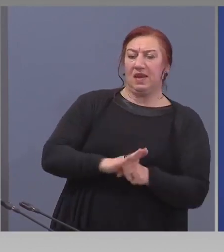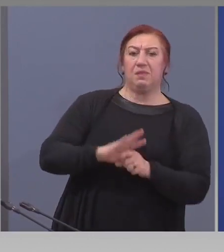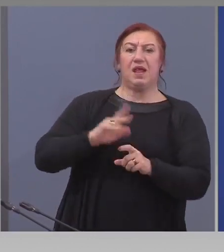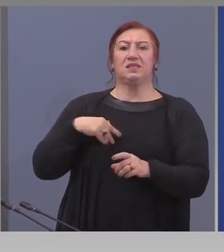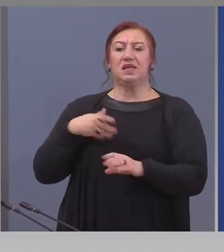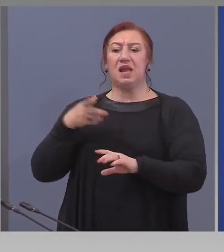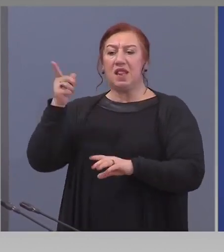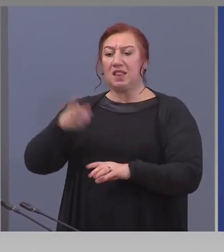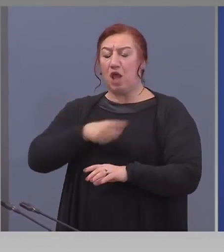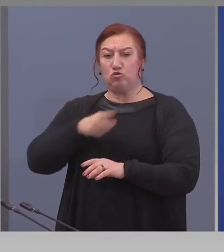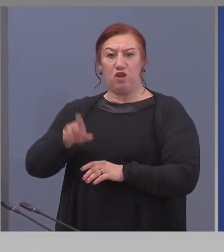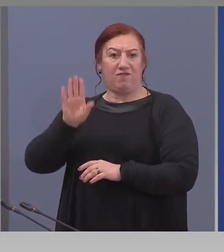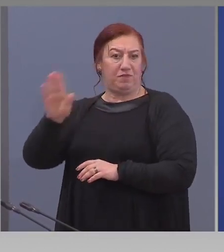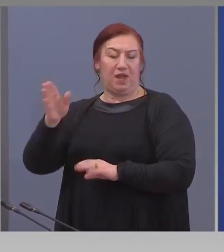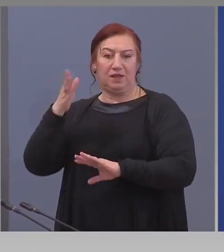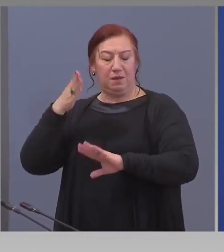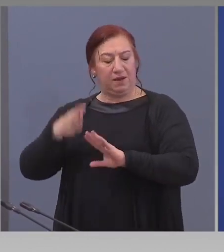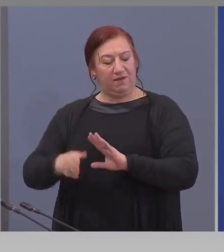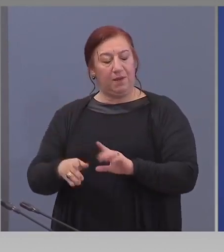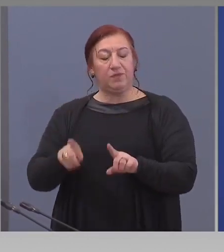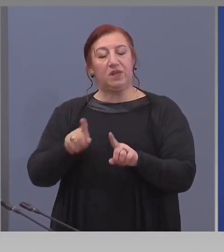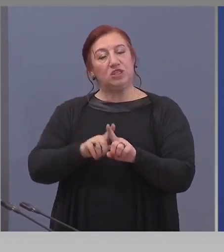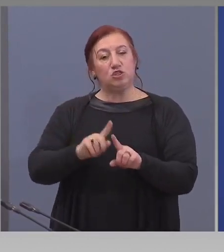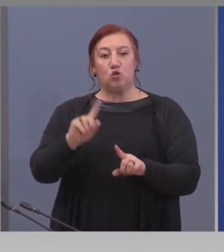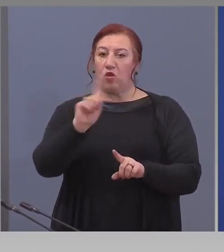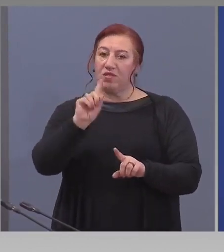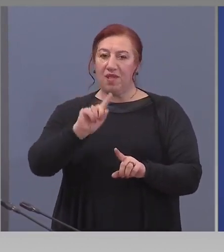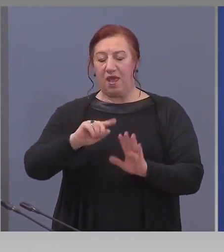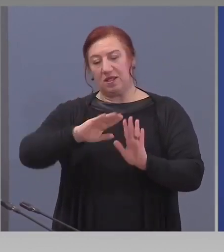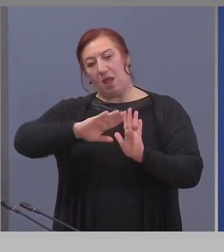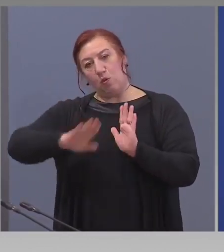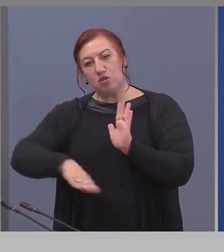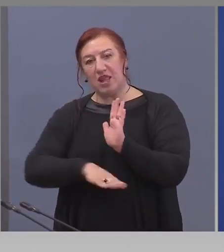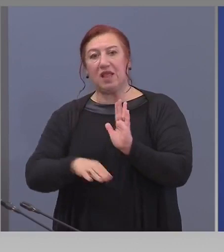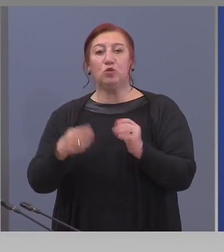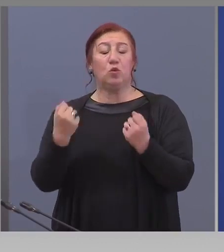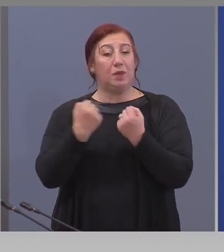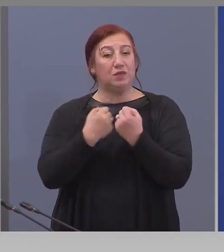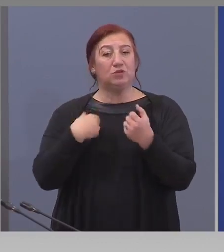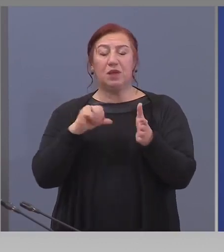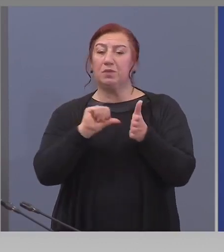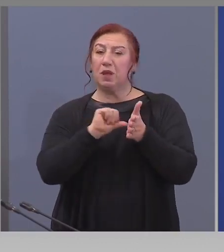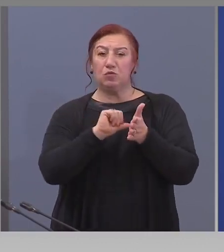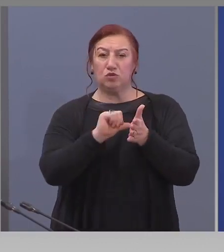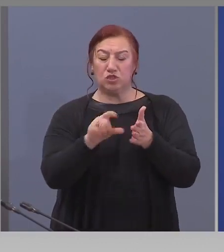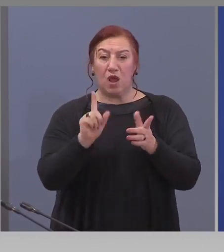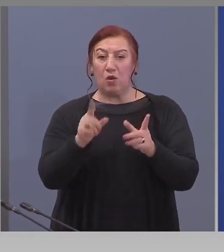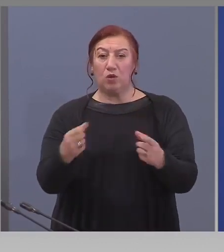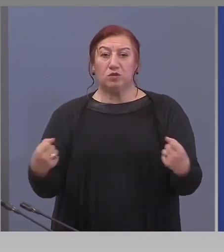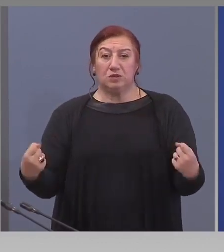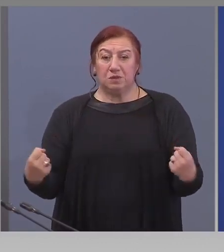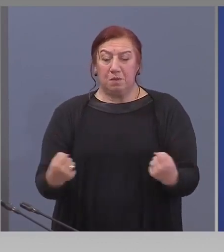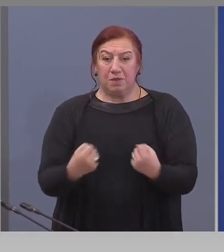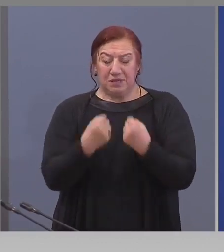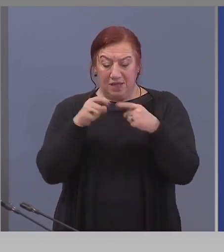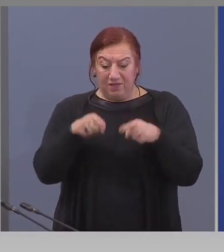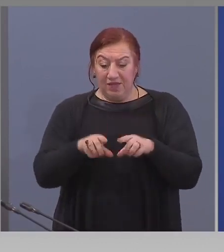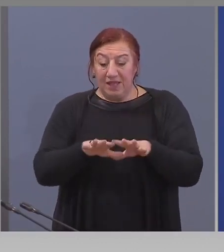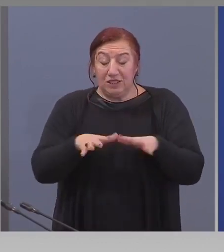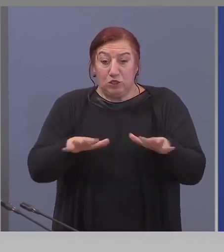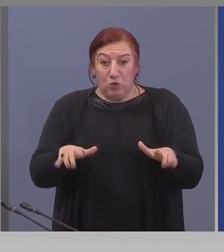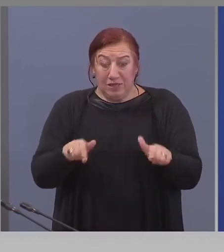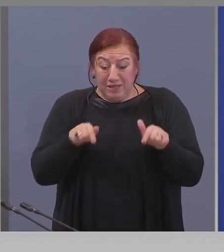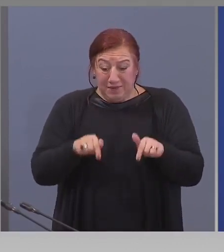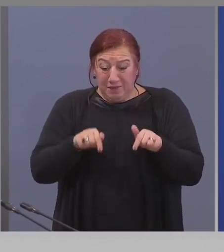да бъдат нарушавани. И не на последно място искам да подчертая, че сблъсквайки се с тази ситуация в настоящия момент,